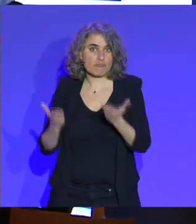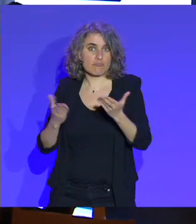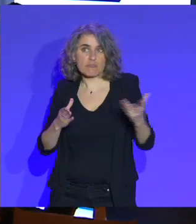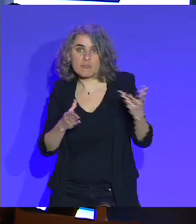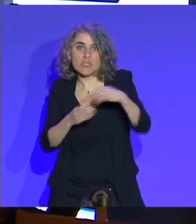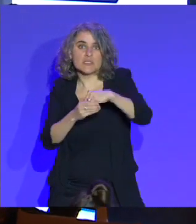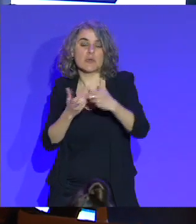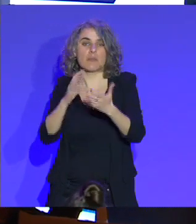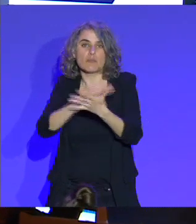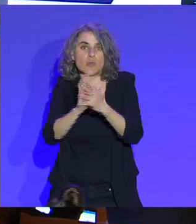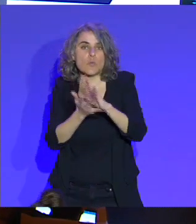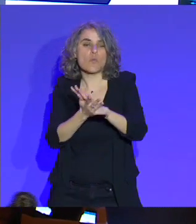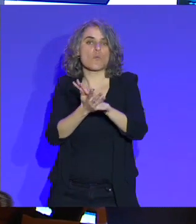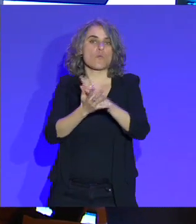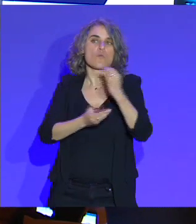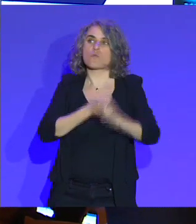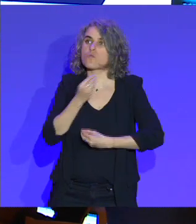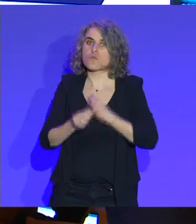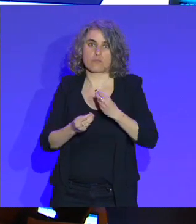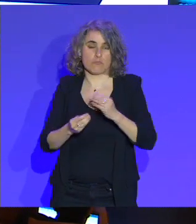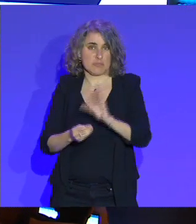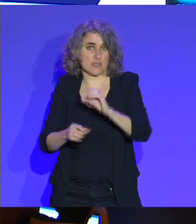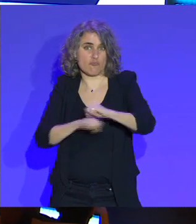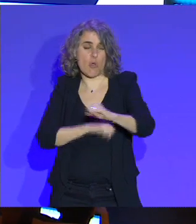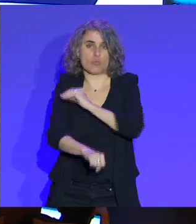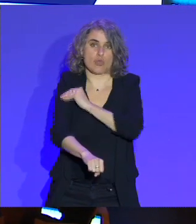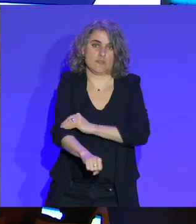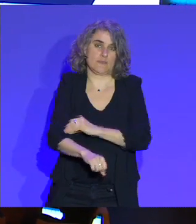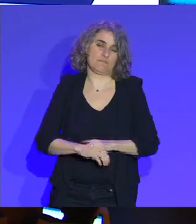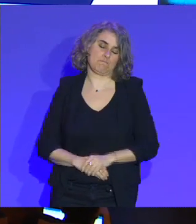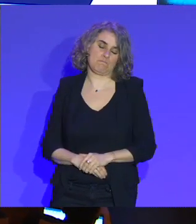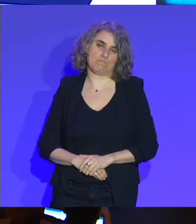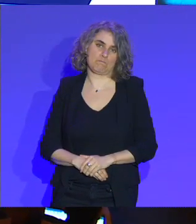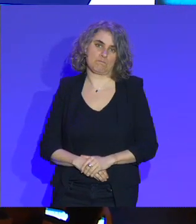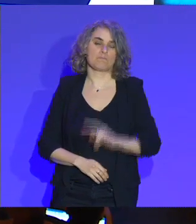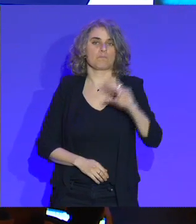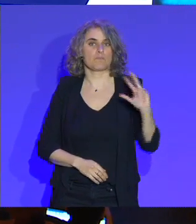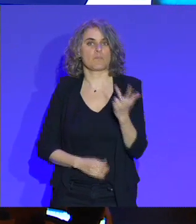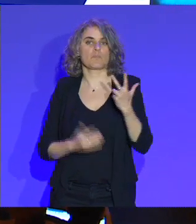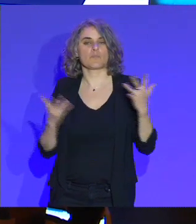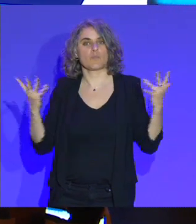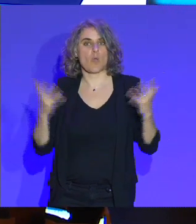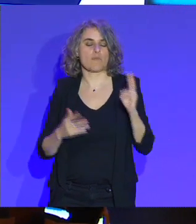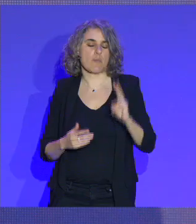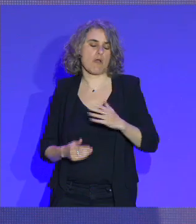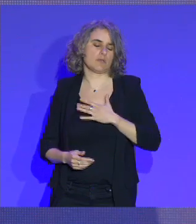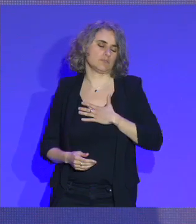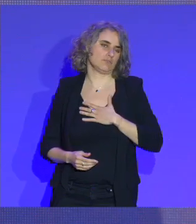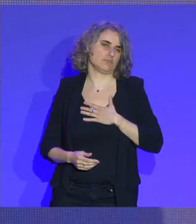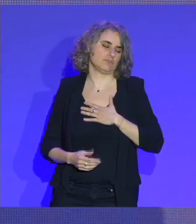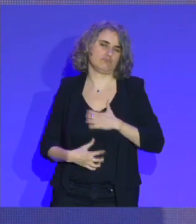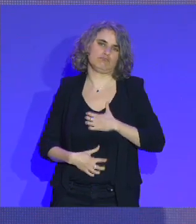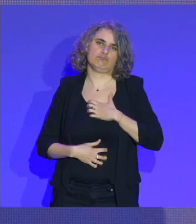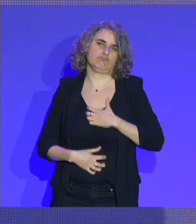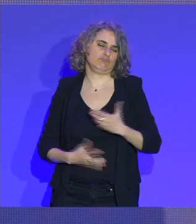les associations, dans le mouvement sportif. Troisièmement, moi, j'ai toujours été effondré par la